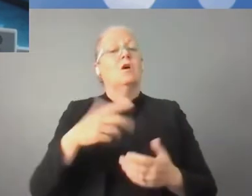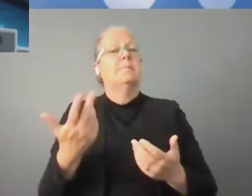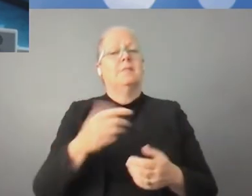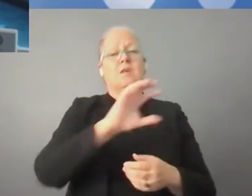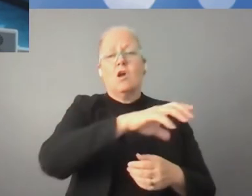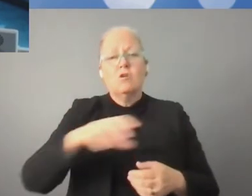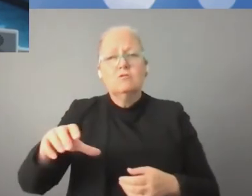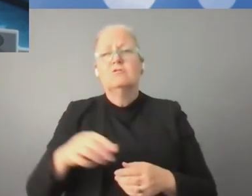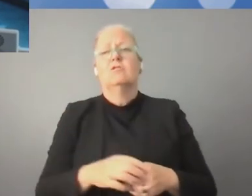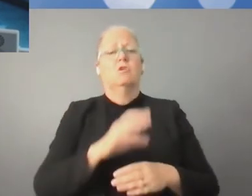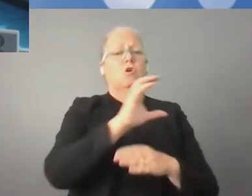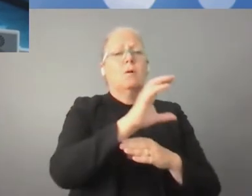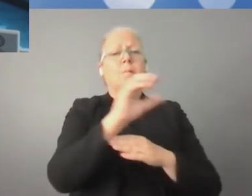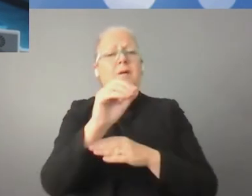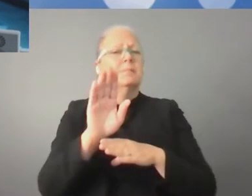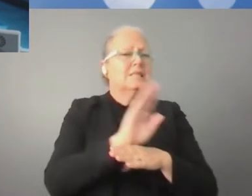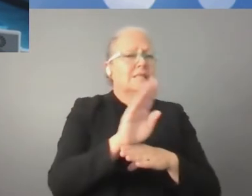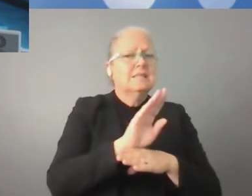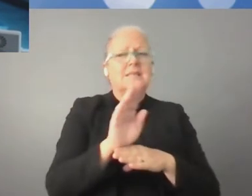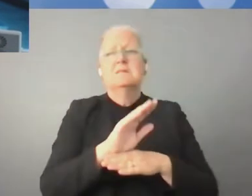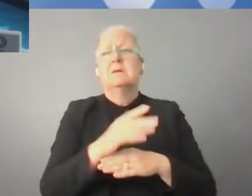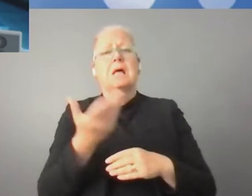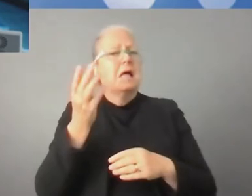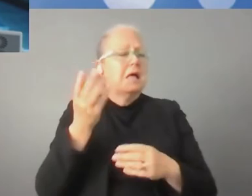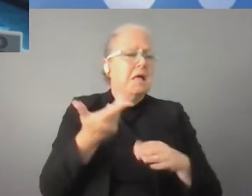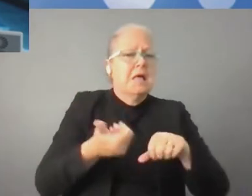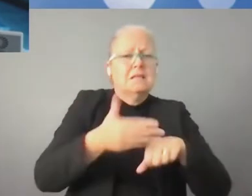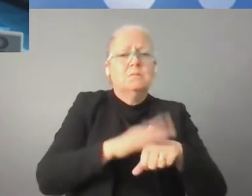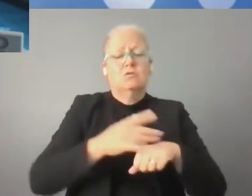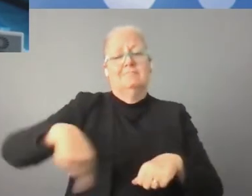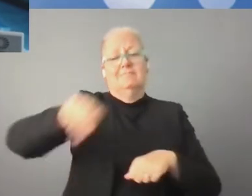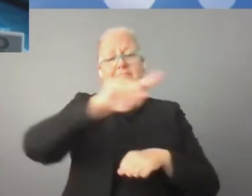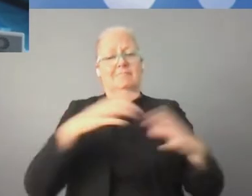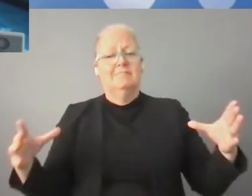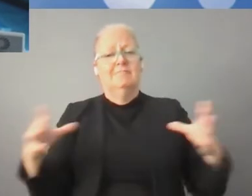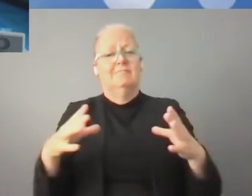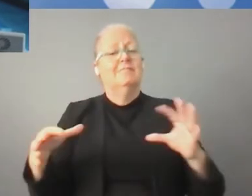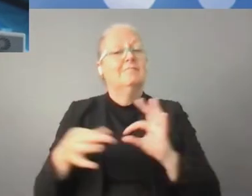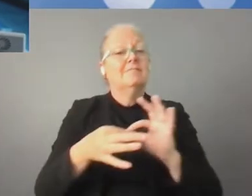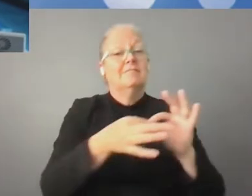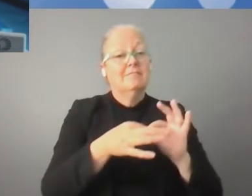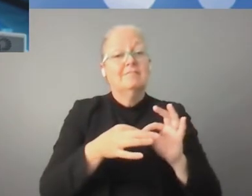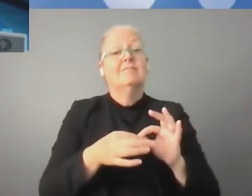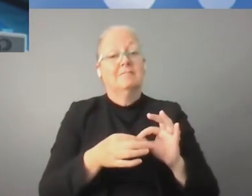współpracę i na dialog ze wszystkimi stronami zainteresowanymi, wszystkimi firmami i społecznościami.